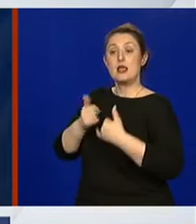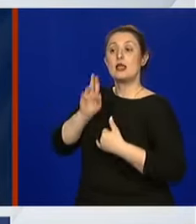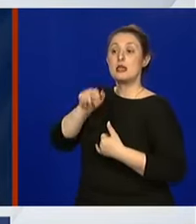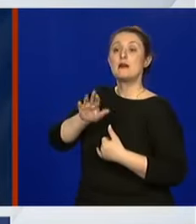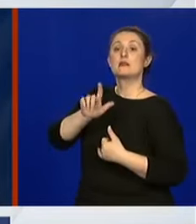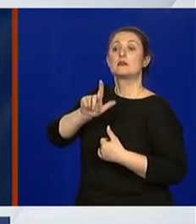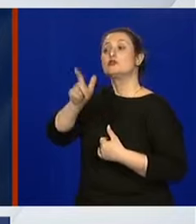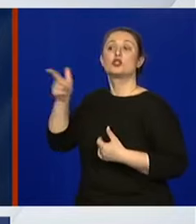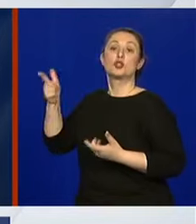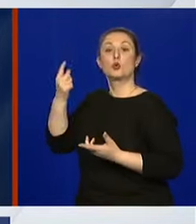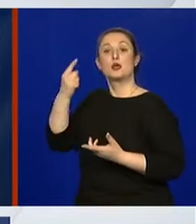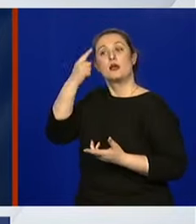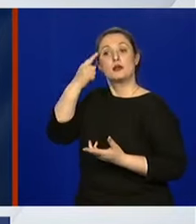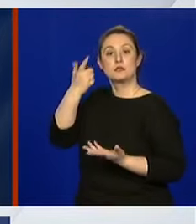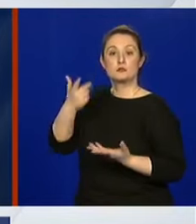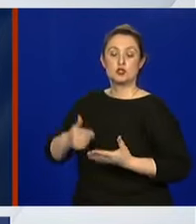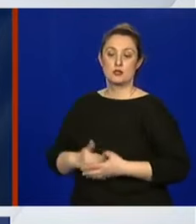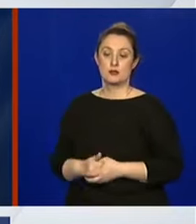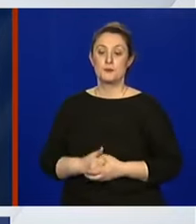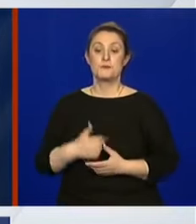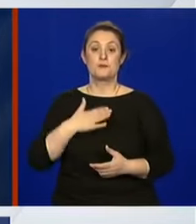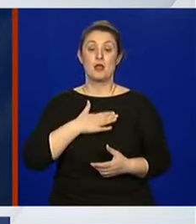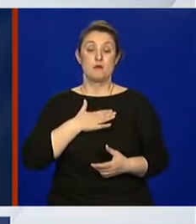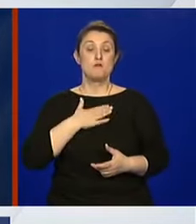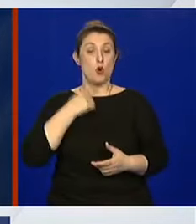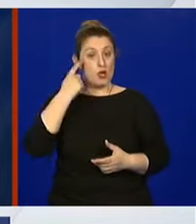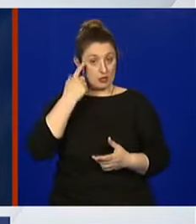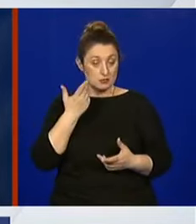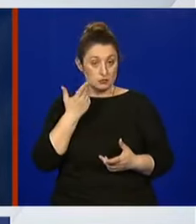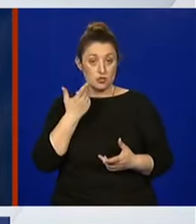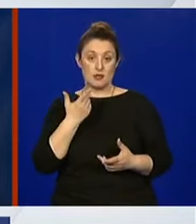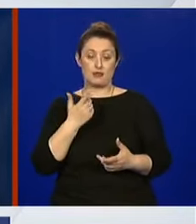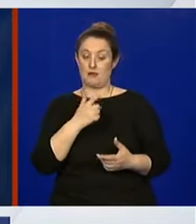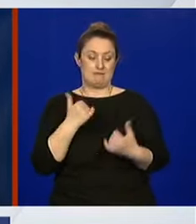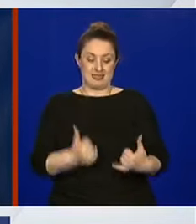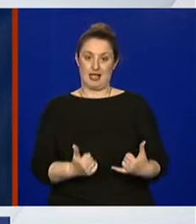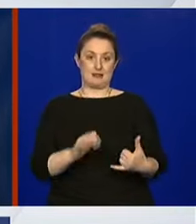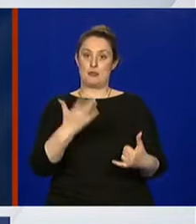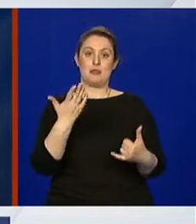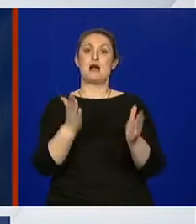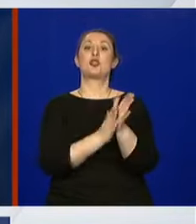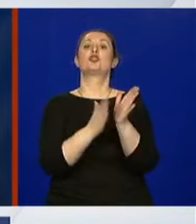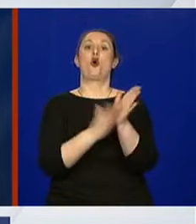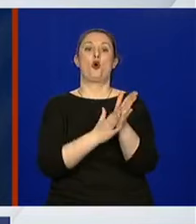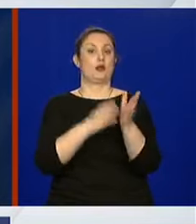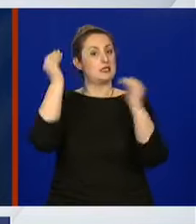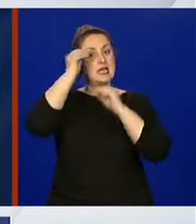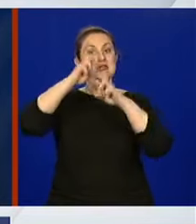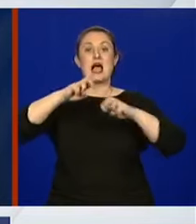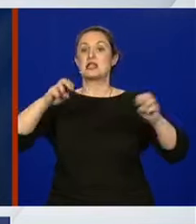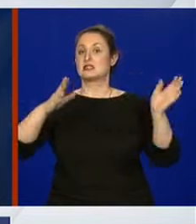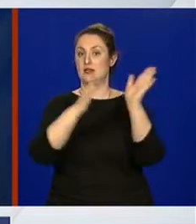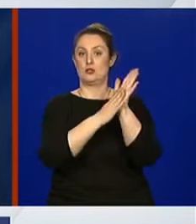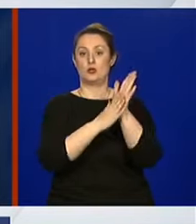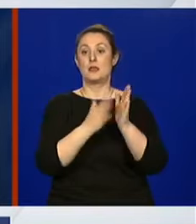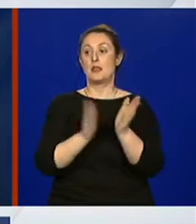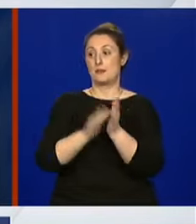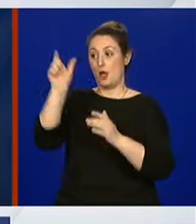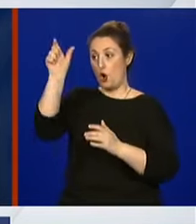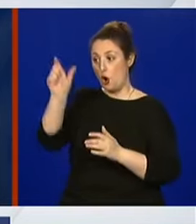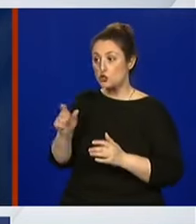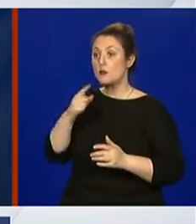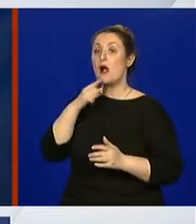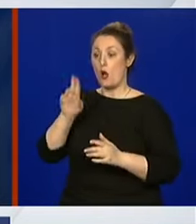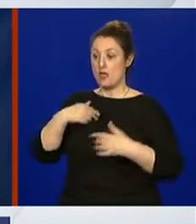drugome? Pa moje razmišljanje je upravo to, dakle, da ne postoji sada znanstveni dokazi u ovome trenutku da osoba koja ima antitijela